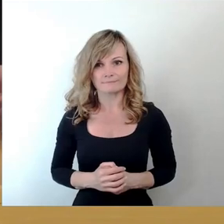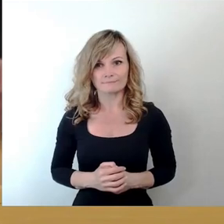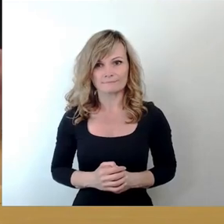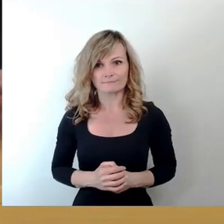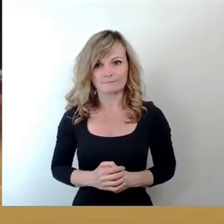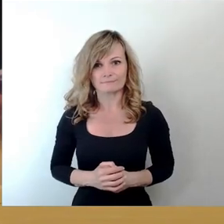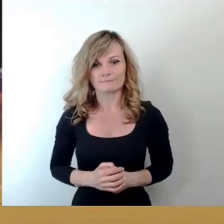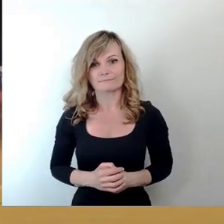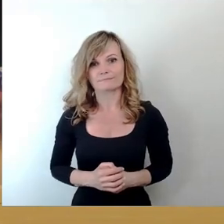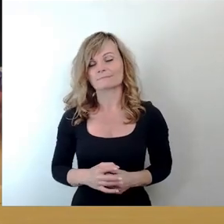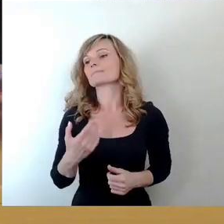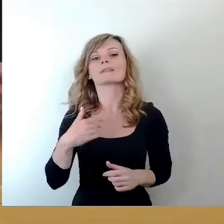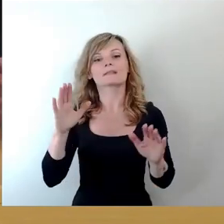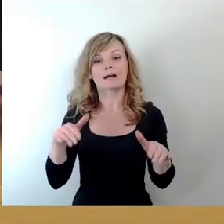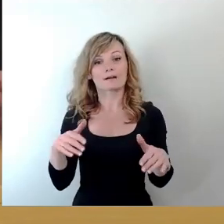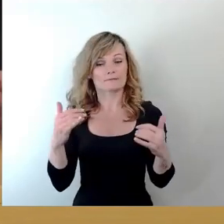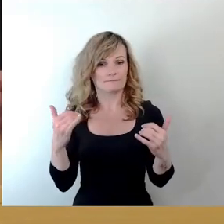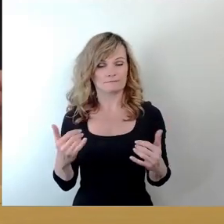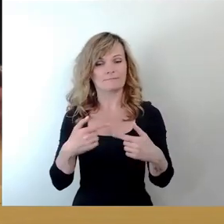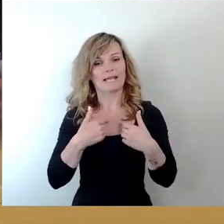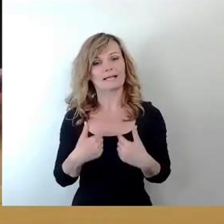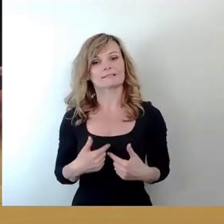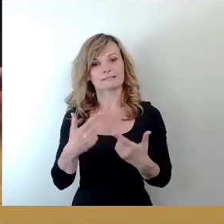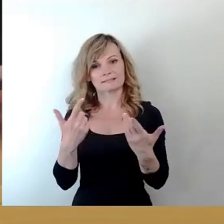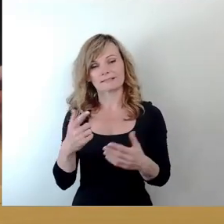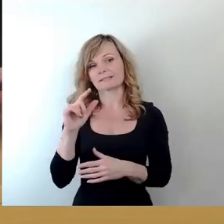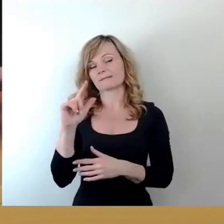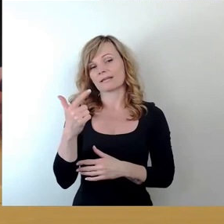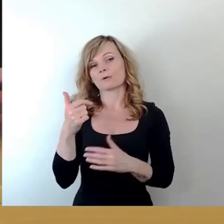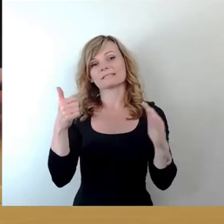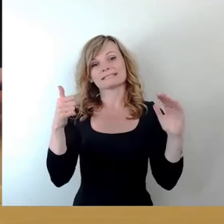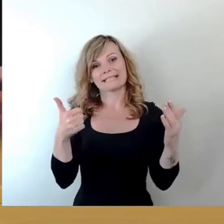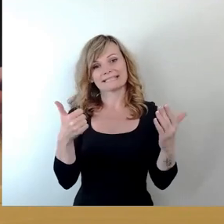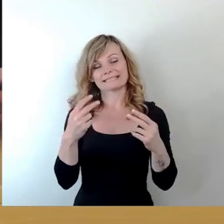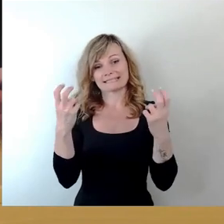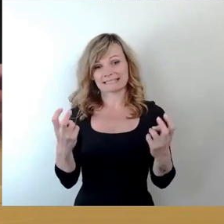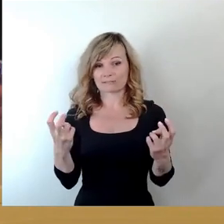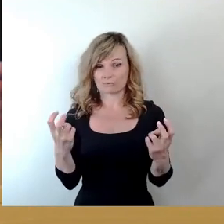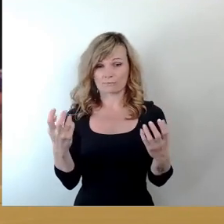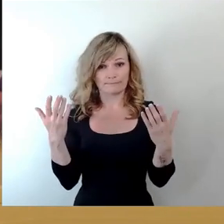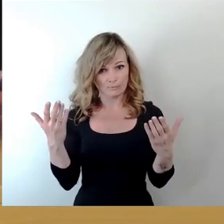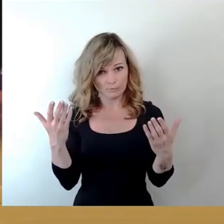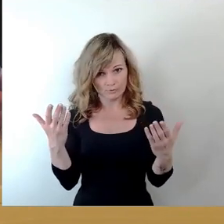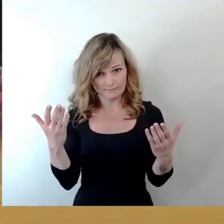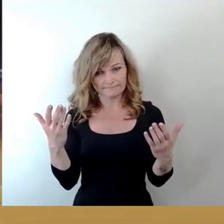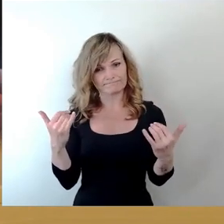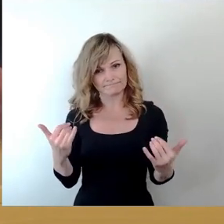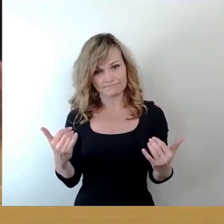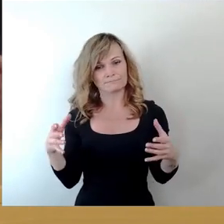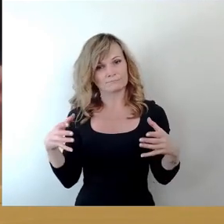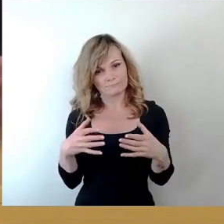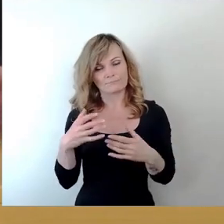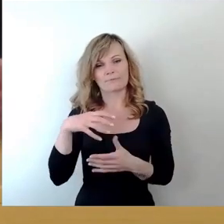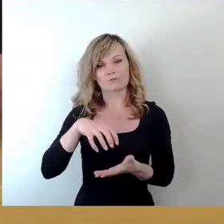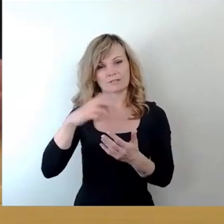ich darf Sie ganz herzlich zur 62. Sitzung des Stadtrates in